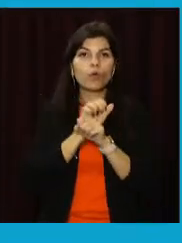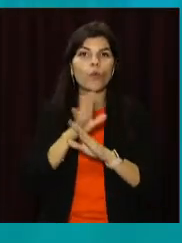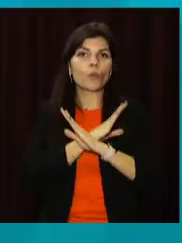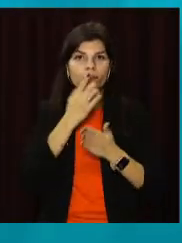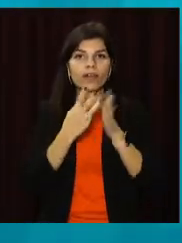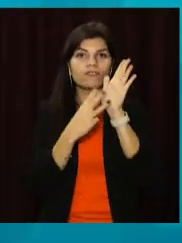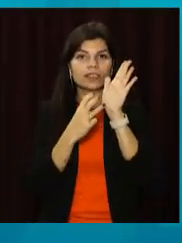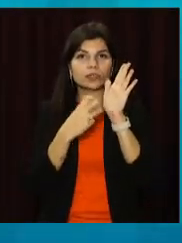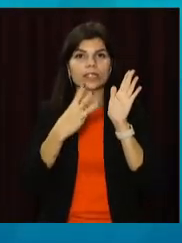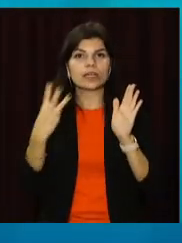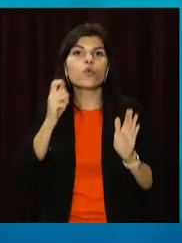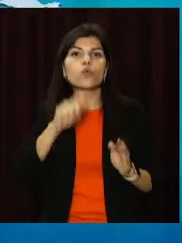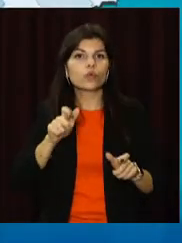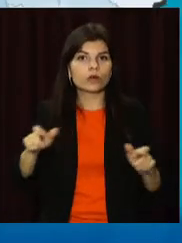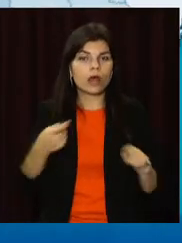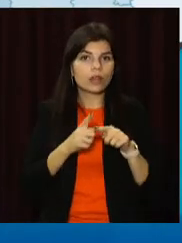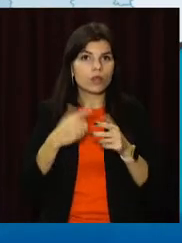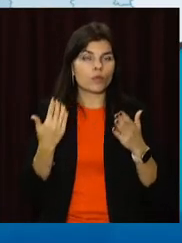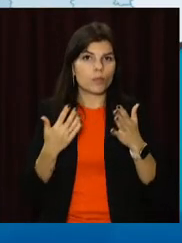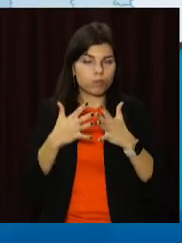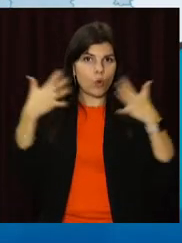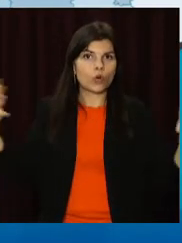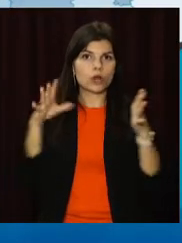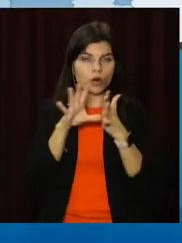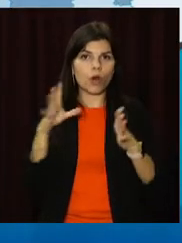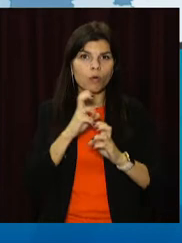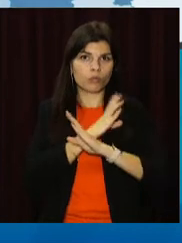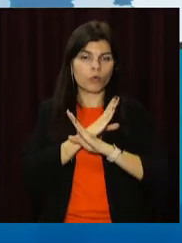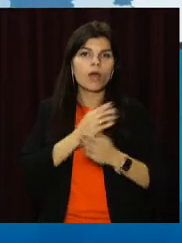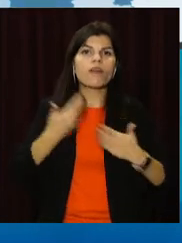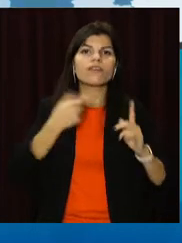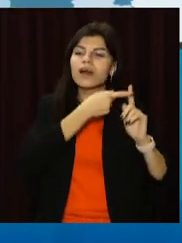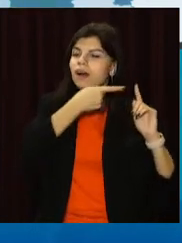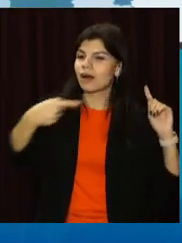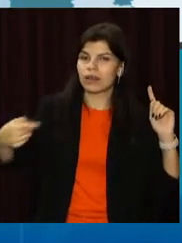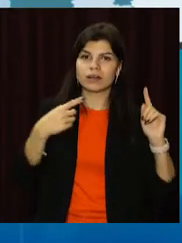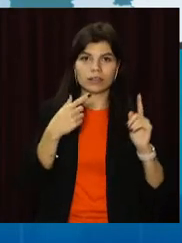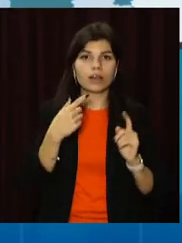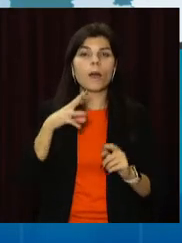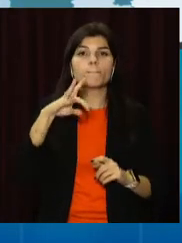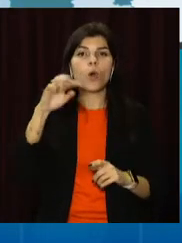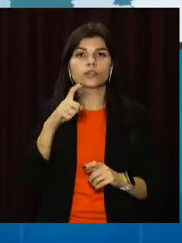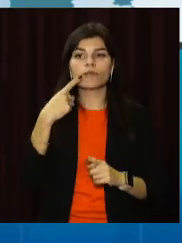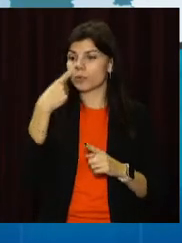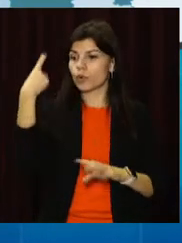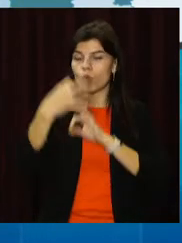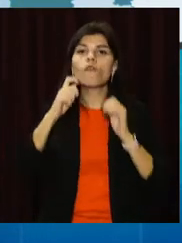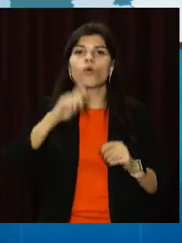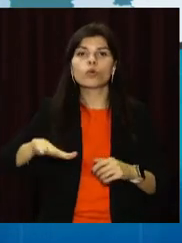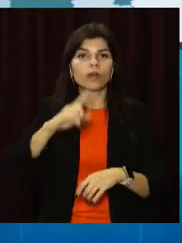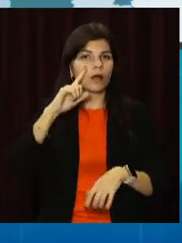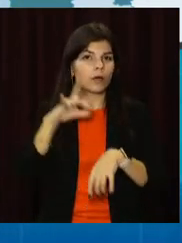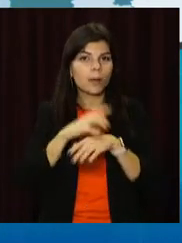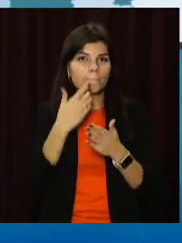померли 833 українця. Це найбільша добова смертність з початку пандемії. За даними МОЗ, минулої доби в Україні